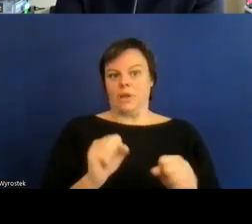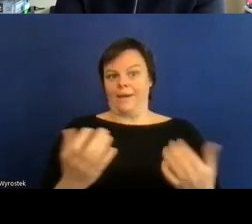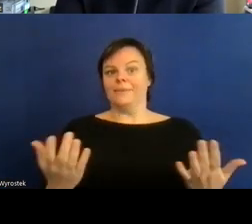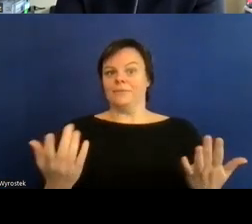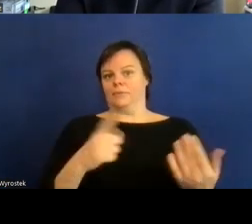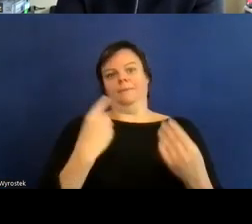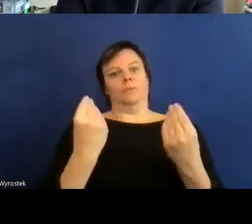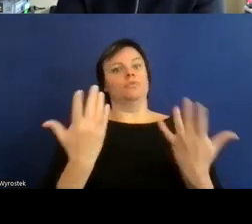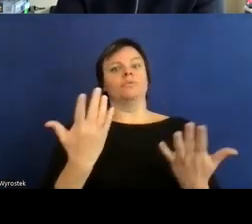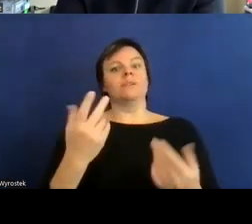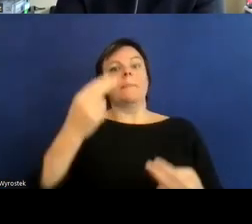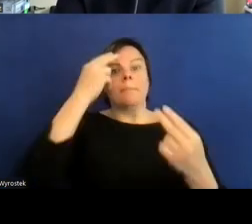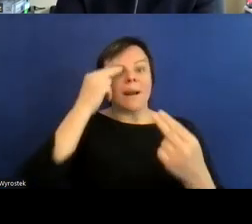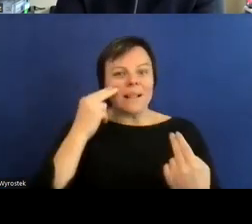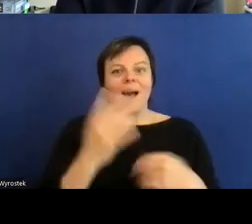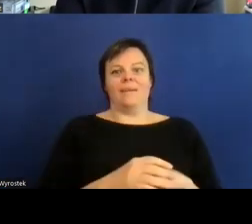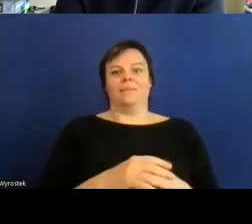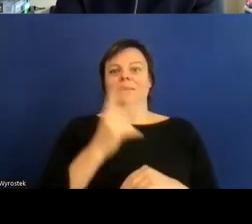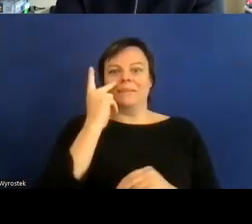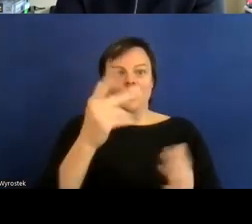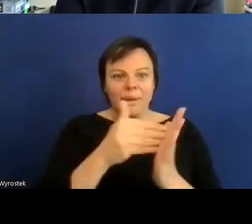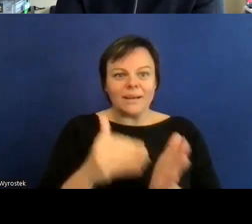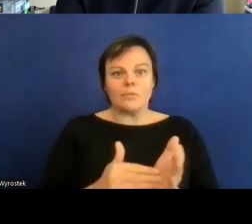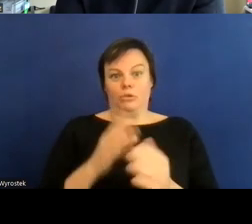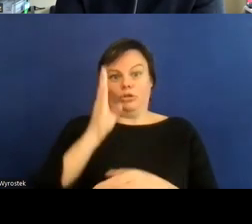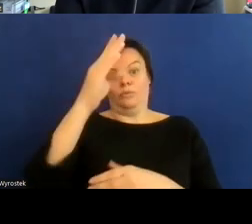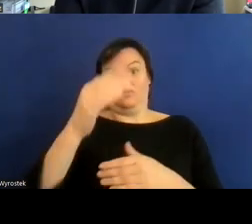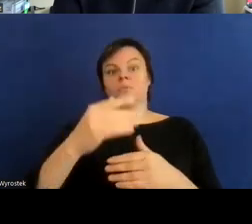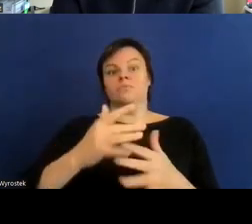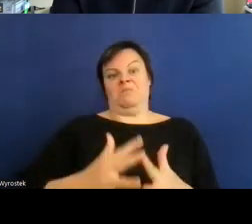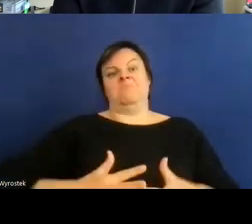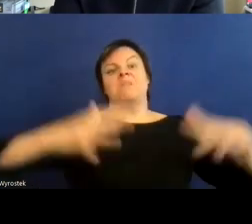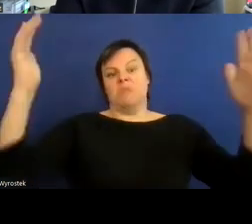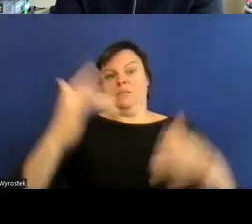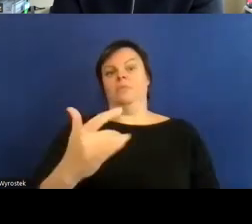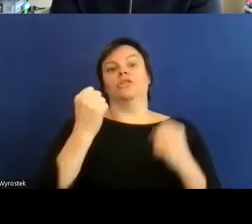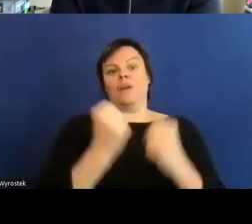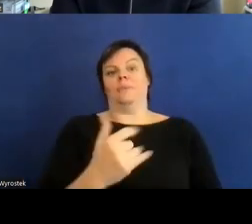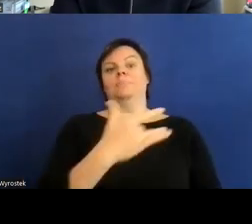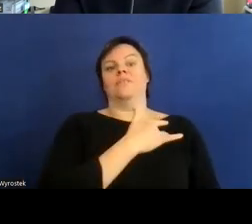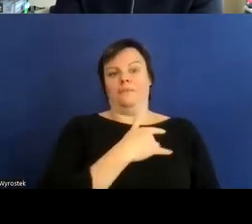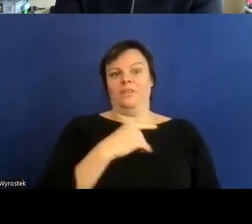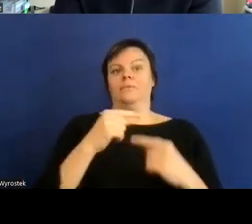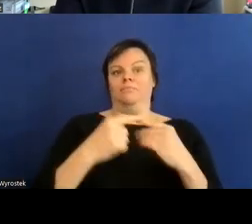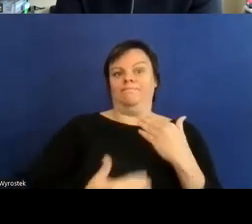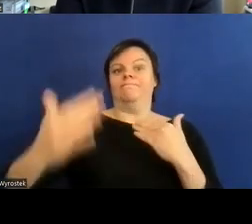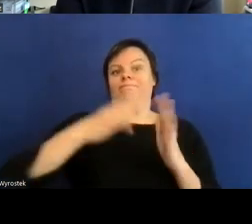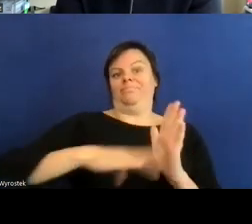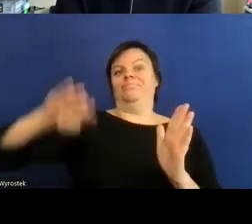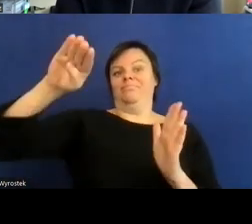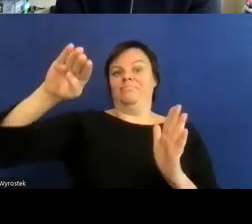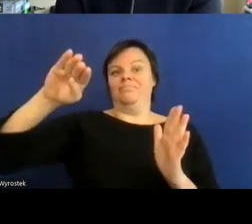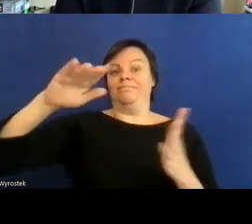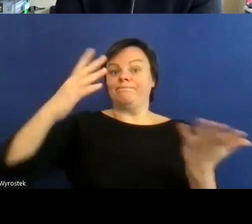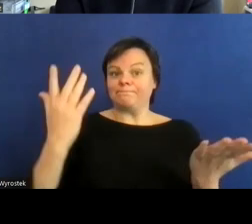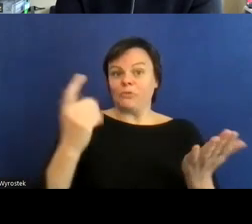betreffend wird weil eben viele formen von von diabetes dazu führen können dass menschen